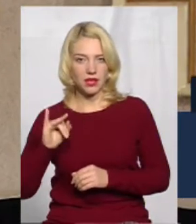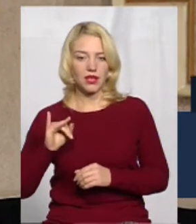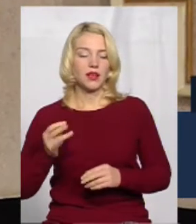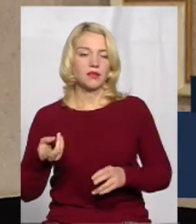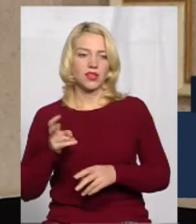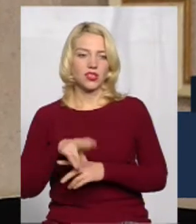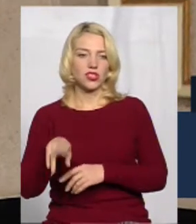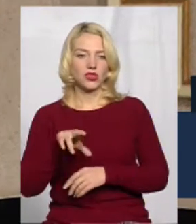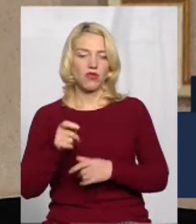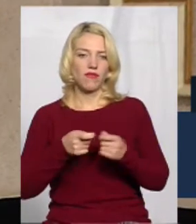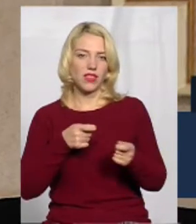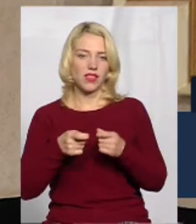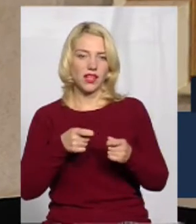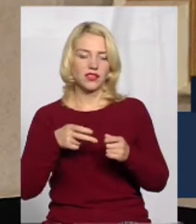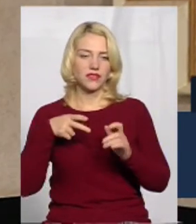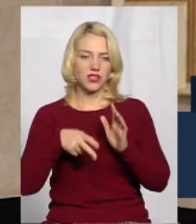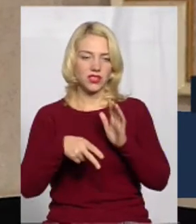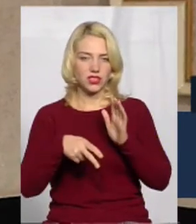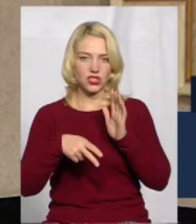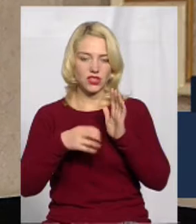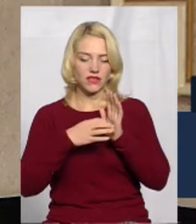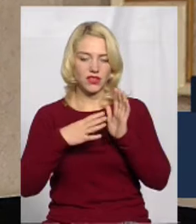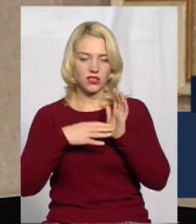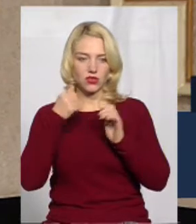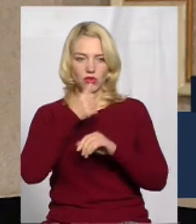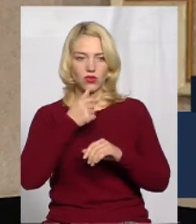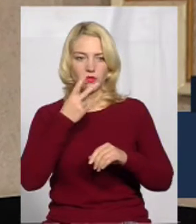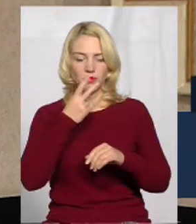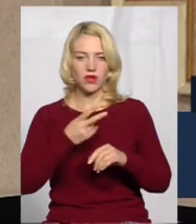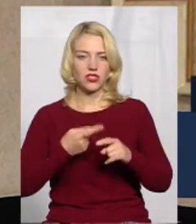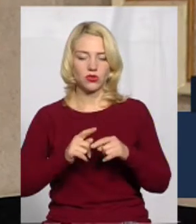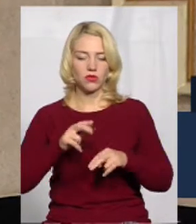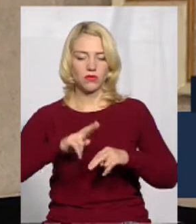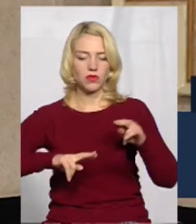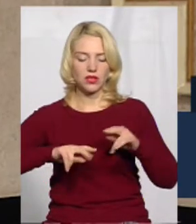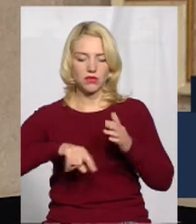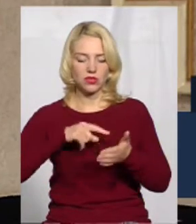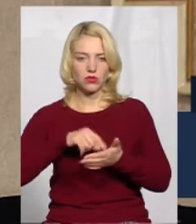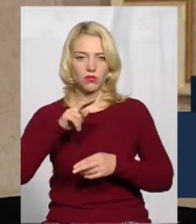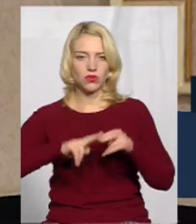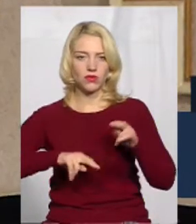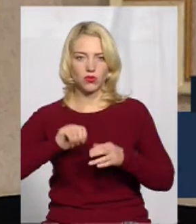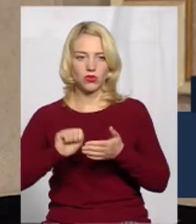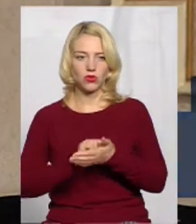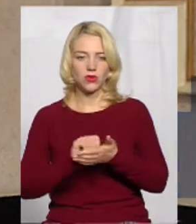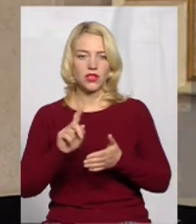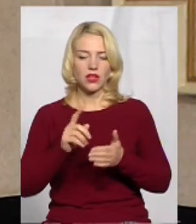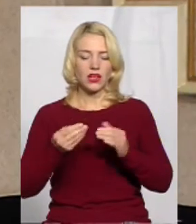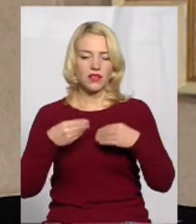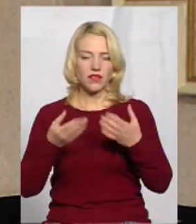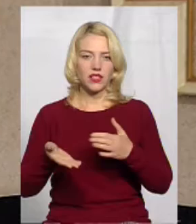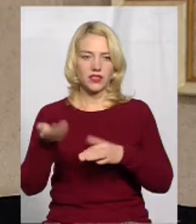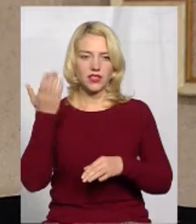влади в кінці 2015 року і ми побачили ту містоподівну документацію, яка видавалася раніше на